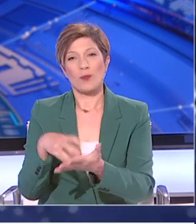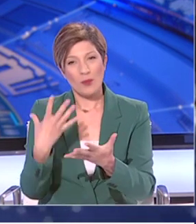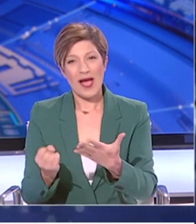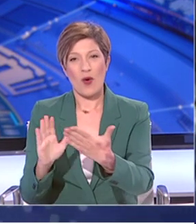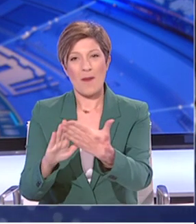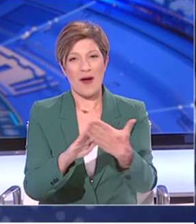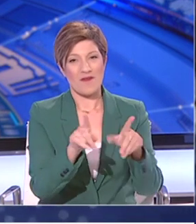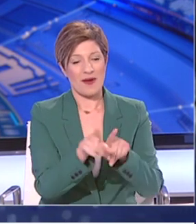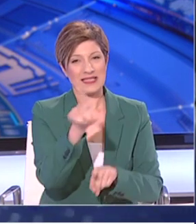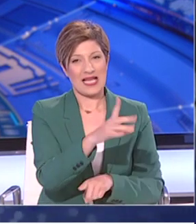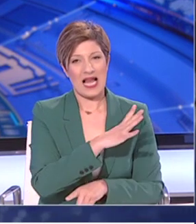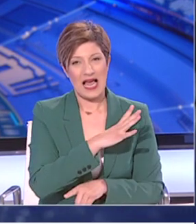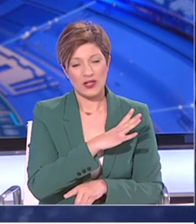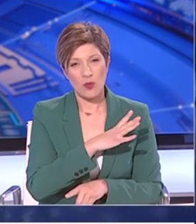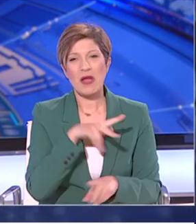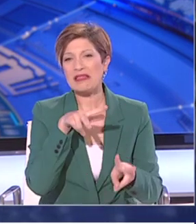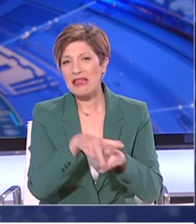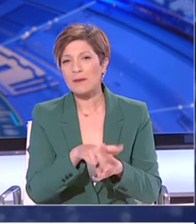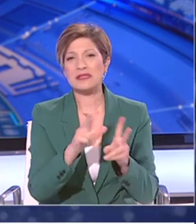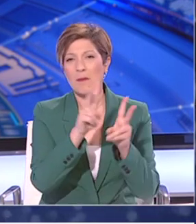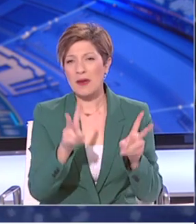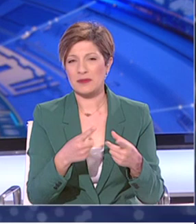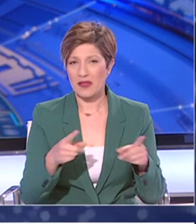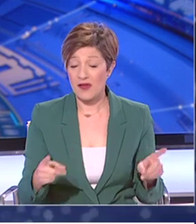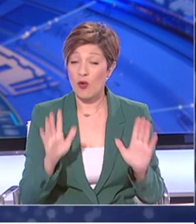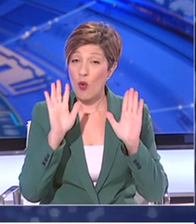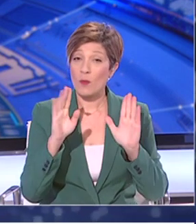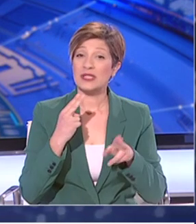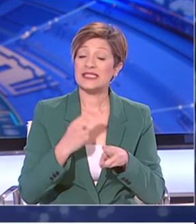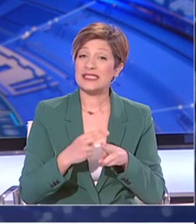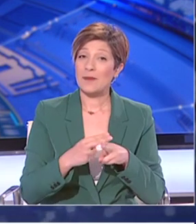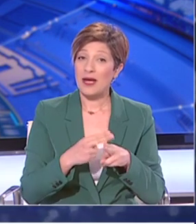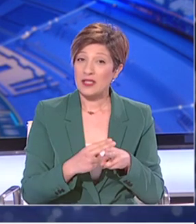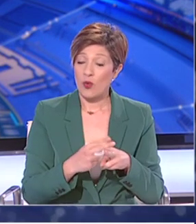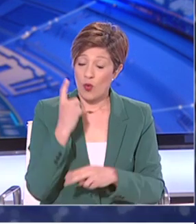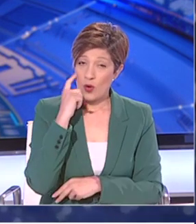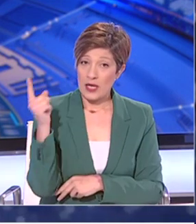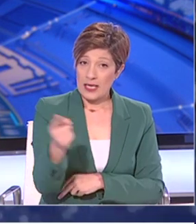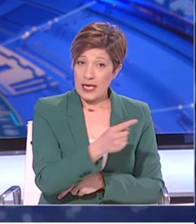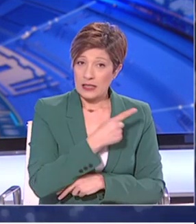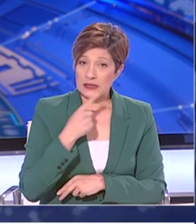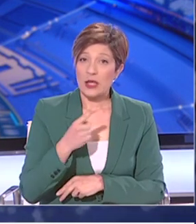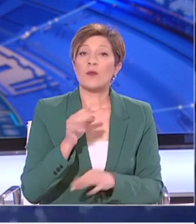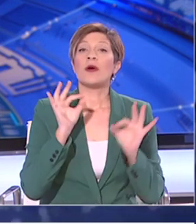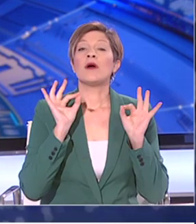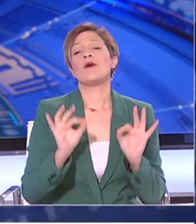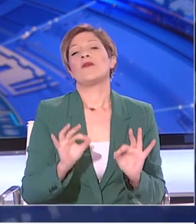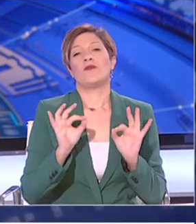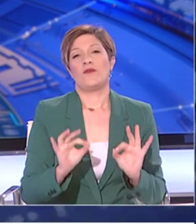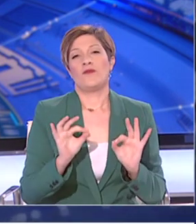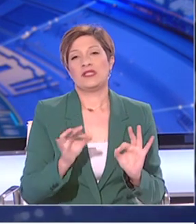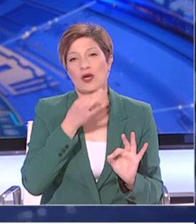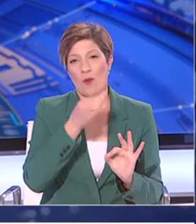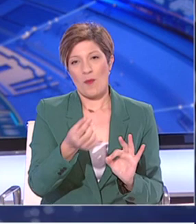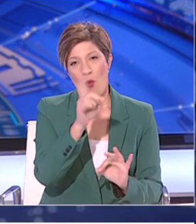επαφή με άλλα άτομα. Είναι εξαιρετική η σημασία να το έχουν υπόψη μας αυτό το πράγμα. Φυσικά, όπως έχει αναφέρει και ο συνάδελφος ο